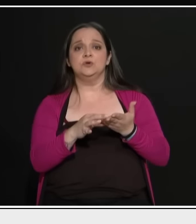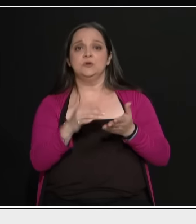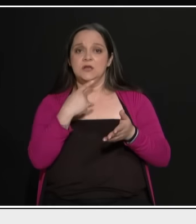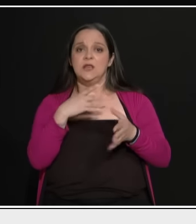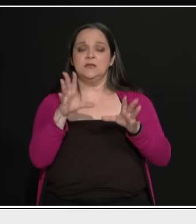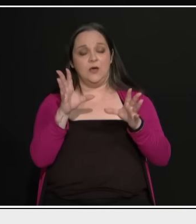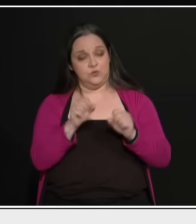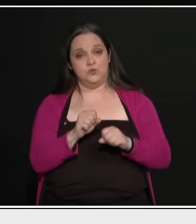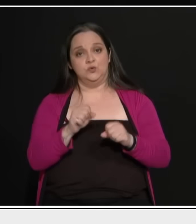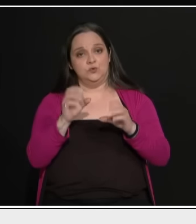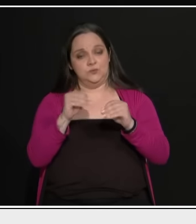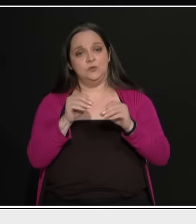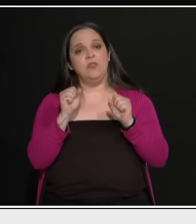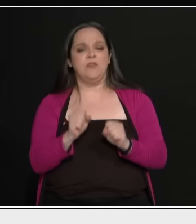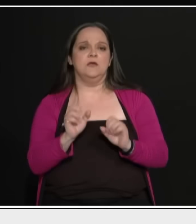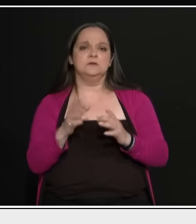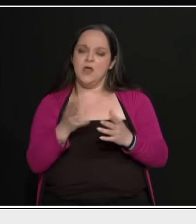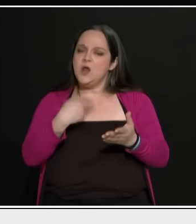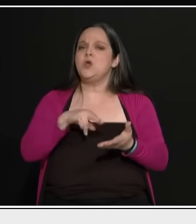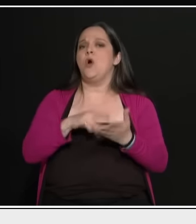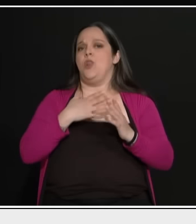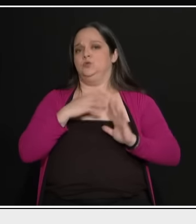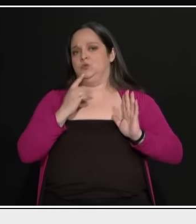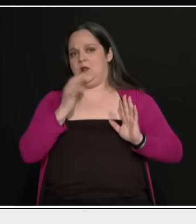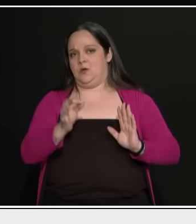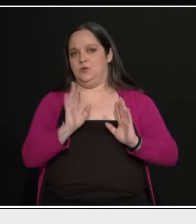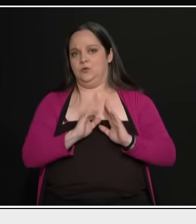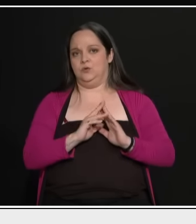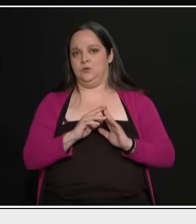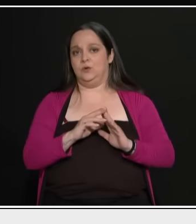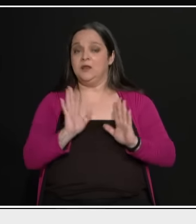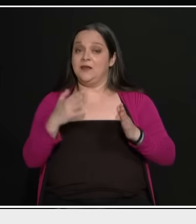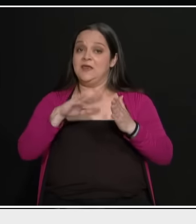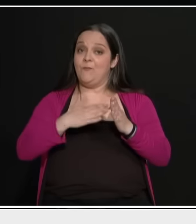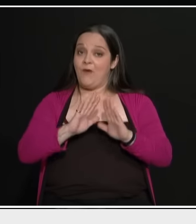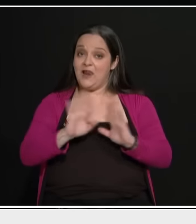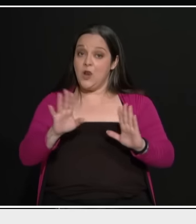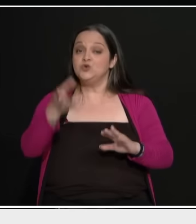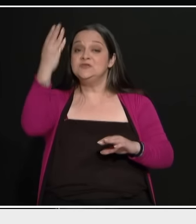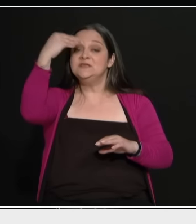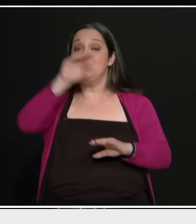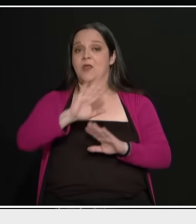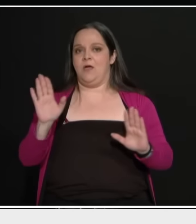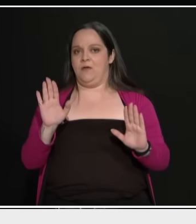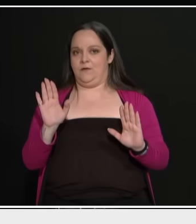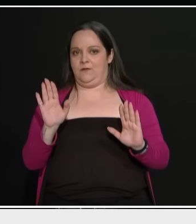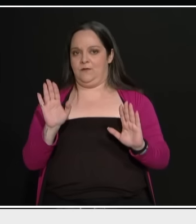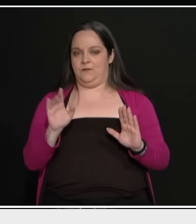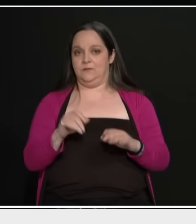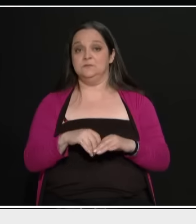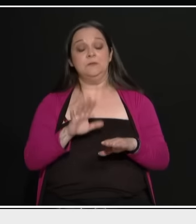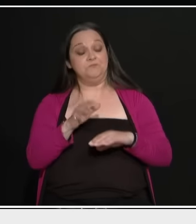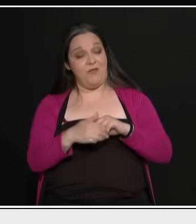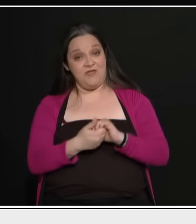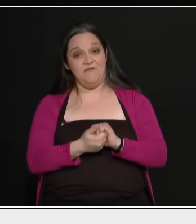πρόεδρου. Εντάξει, ο καθένας πορεύεται στις σκέψεις όπως πιστεύει. Πείτε μου τώρα για την ουσία της συμφωνίας. Σαν υπάλληλος του Τσίπρα ήταν. Εμένα με